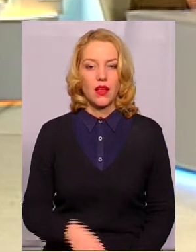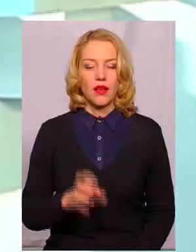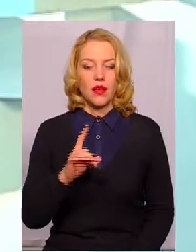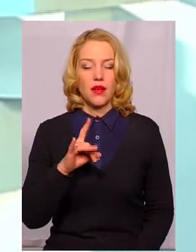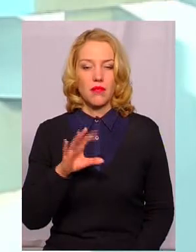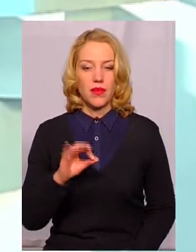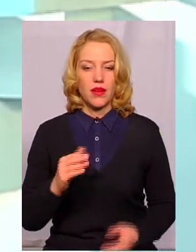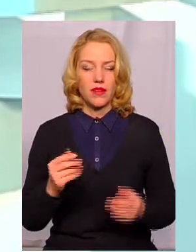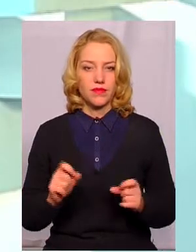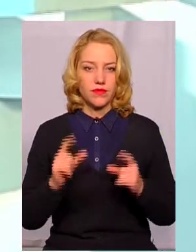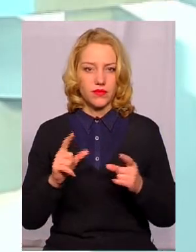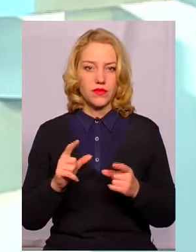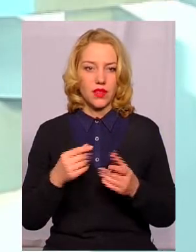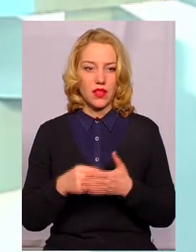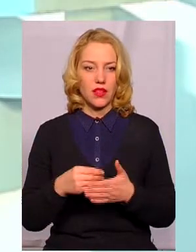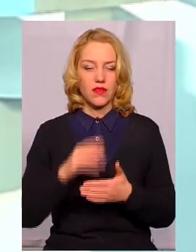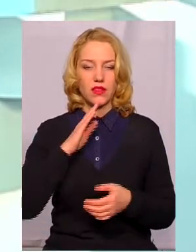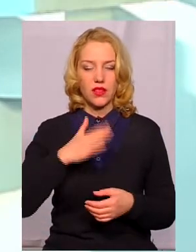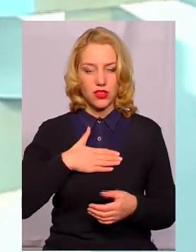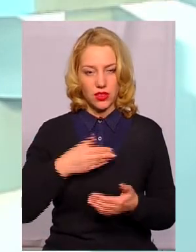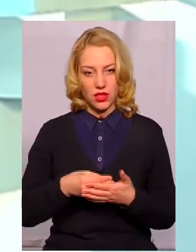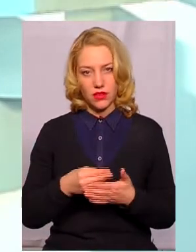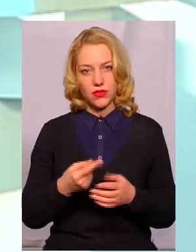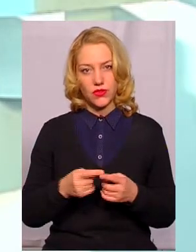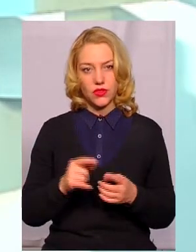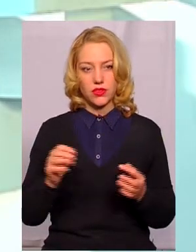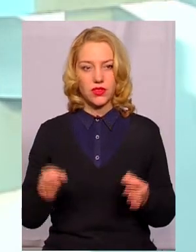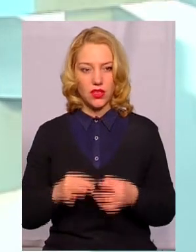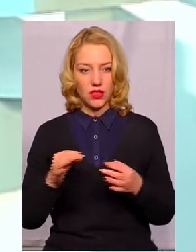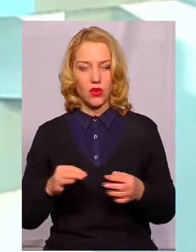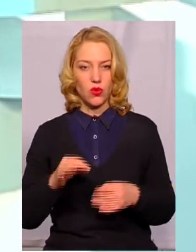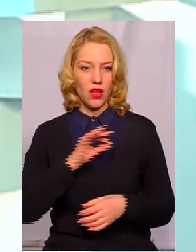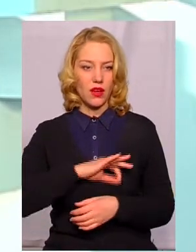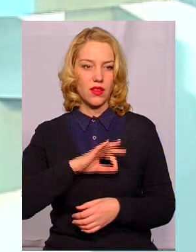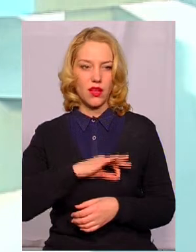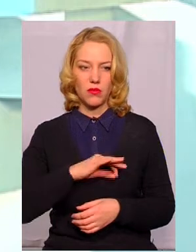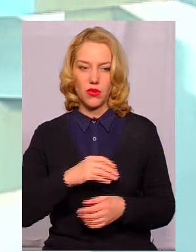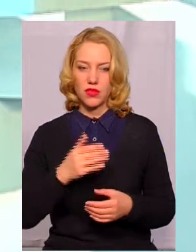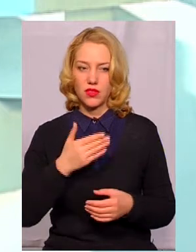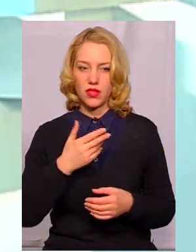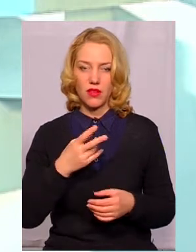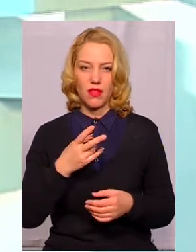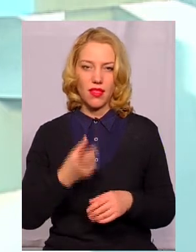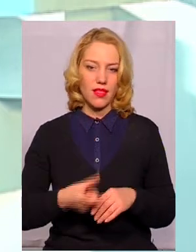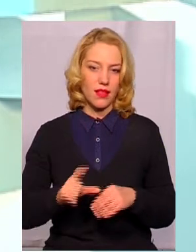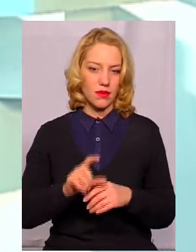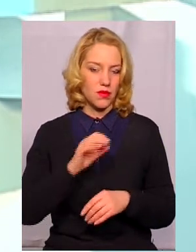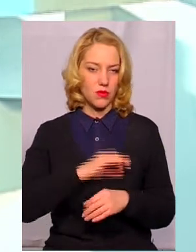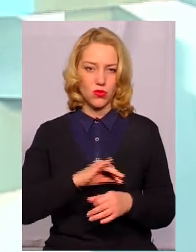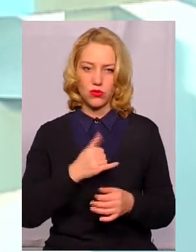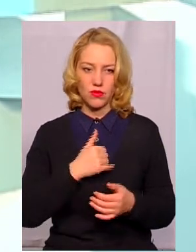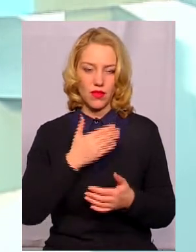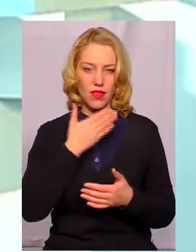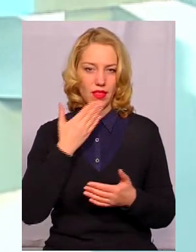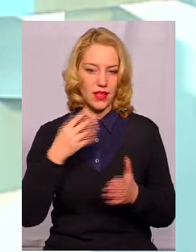наших тарифів, то ніякої рентабельності, неприбутку в ці тарифи не